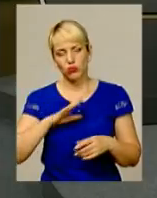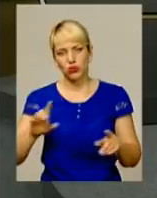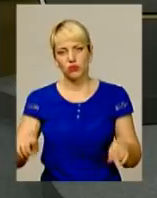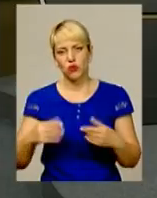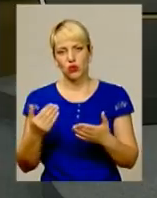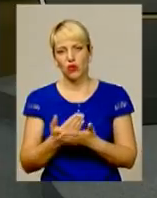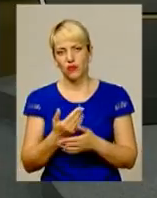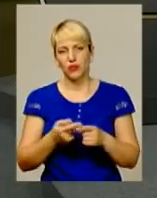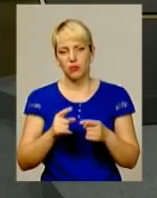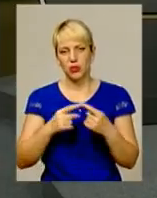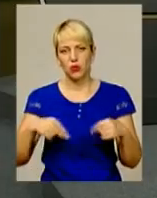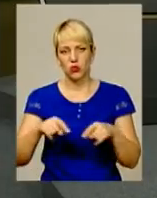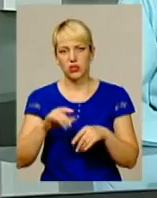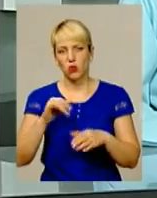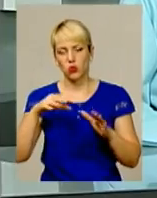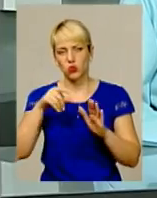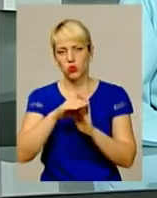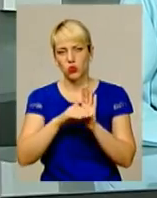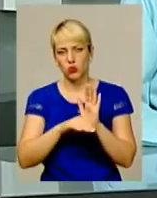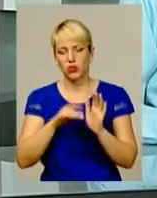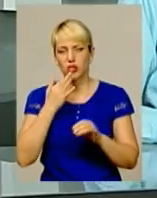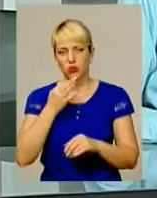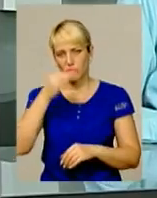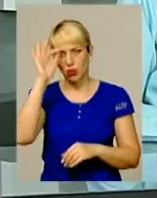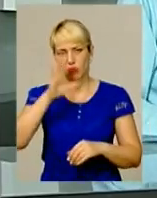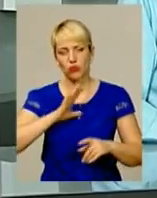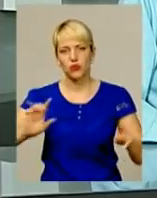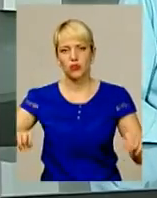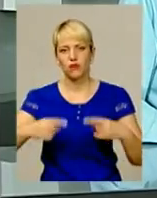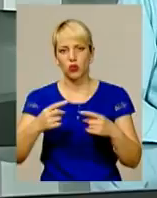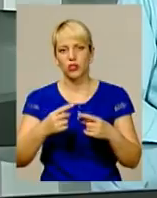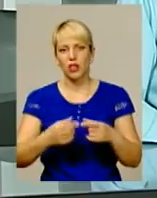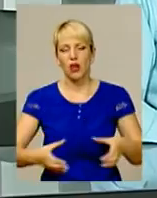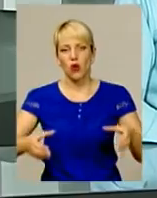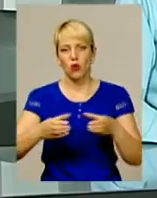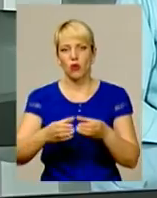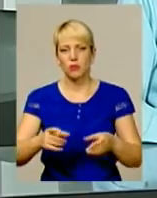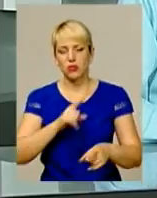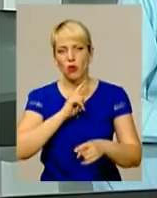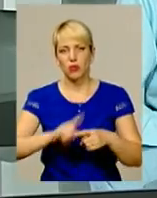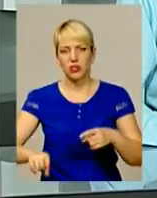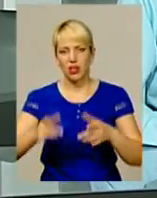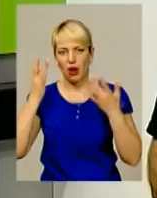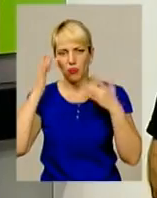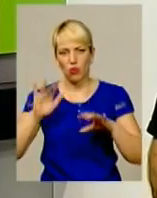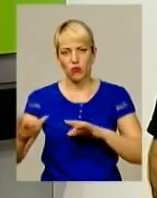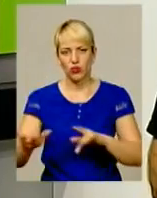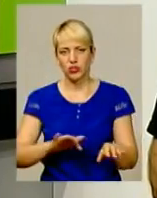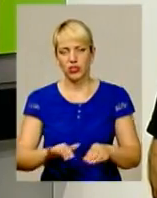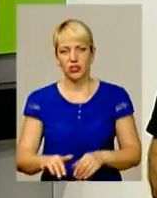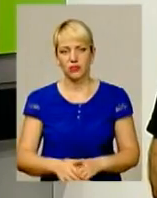нові підрозділи у структурі національної поліції. Зокрема, був створений корпус оперативно-раптової дії.